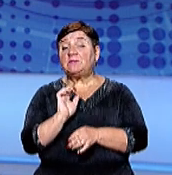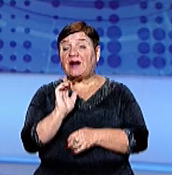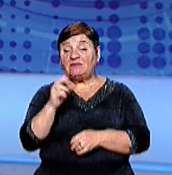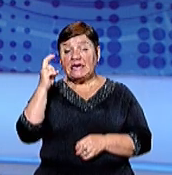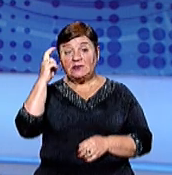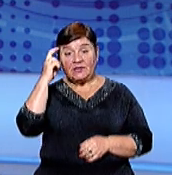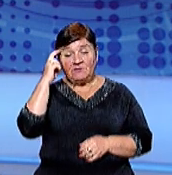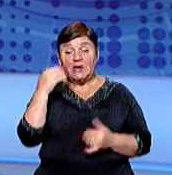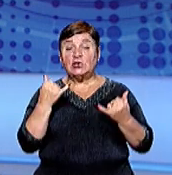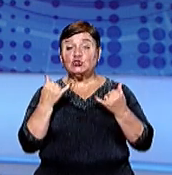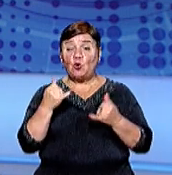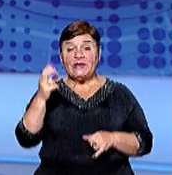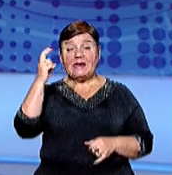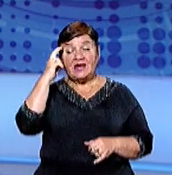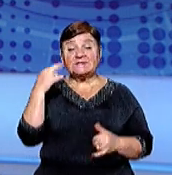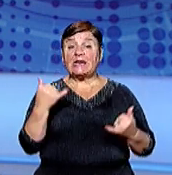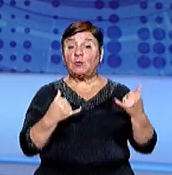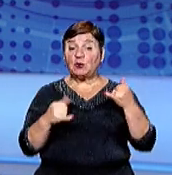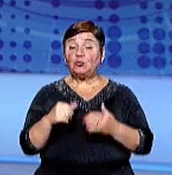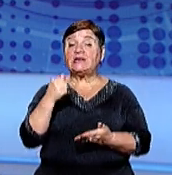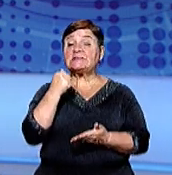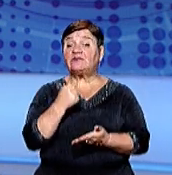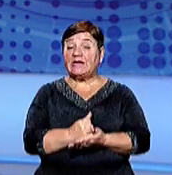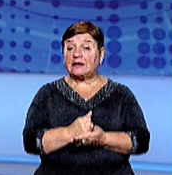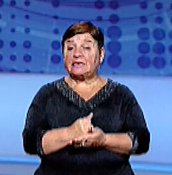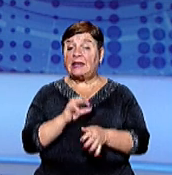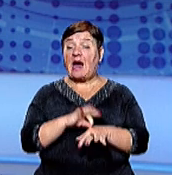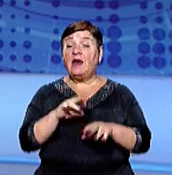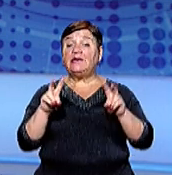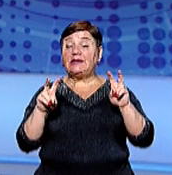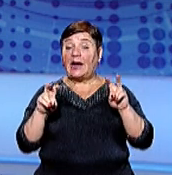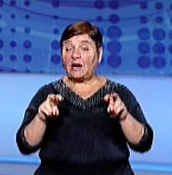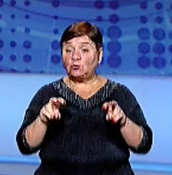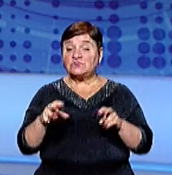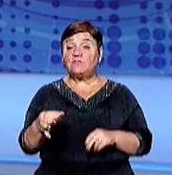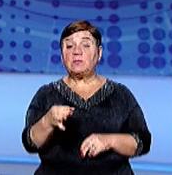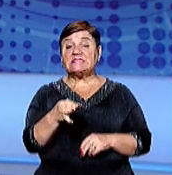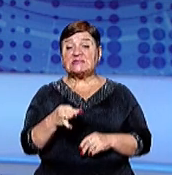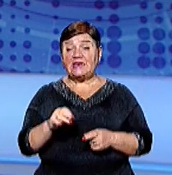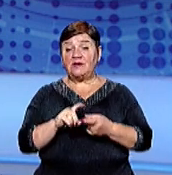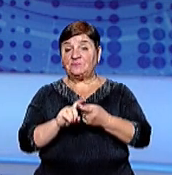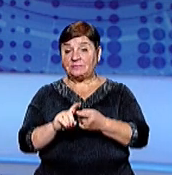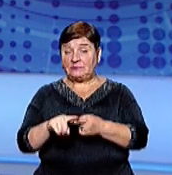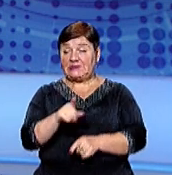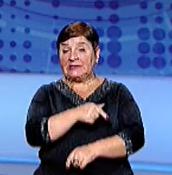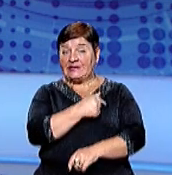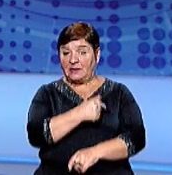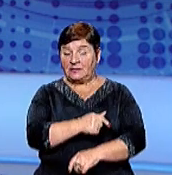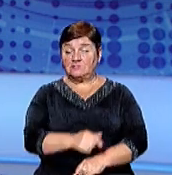Києва Сьогодні столична лабораторія підтвердила діагноз, Мукачевка зараз знаходиться в обласній інфекційній лікарні